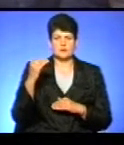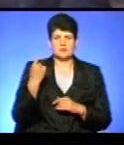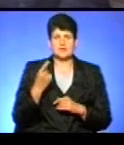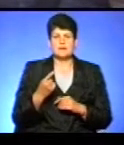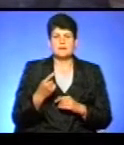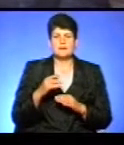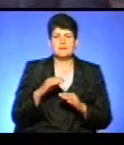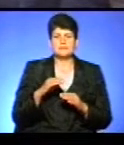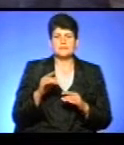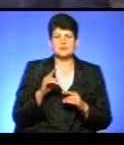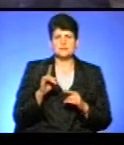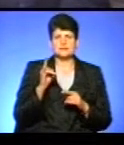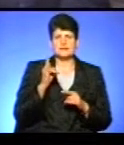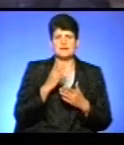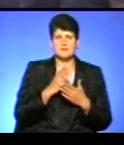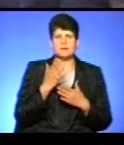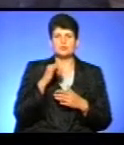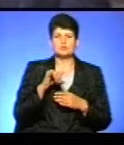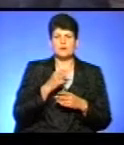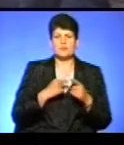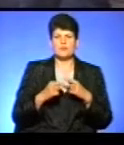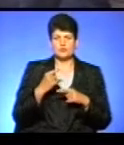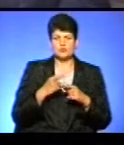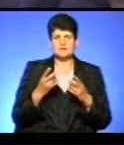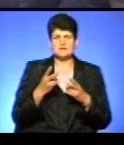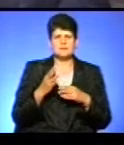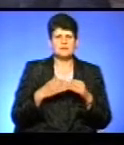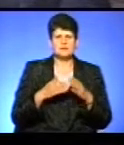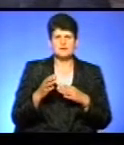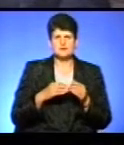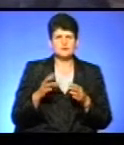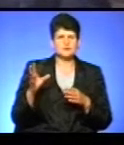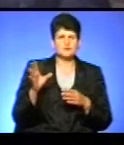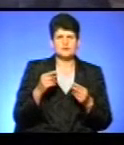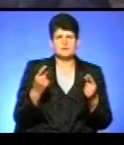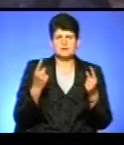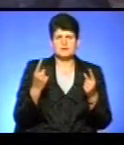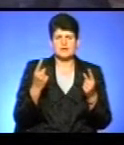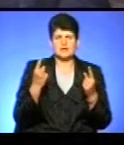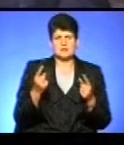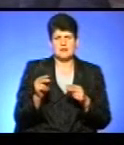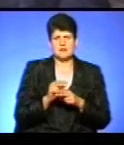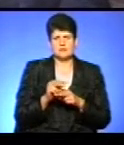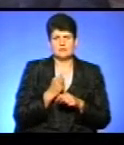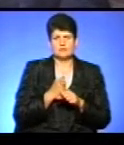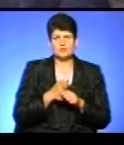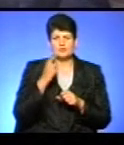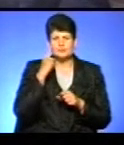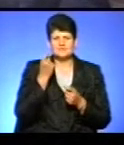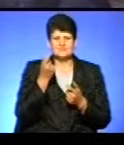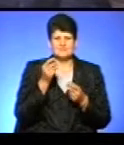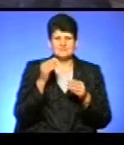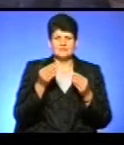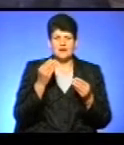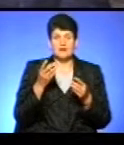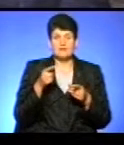Шти цього взриву, щоб дитина мала куди повернутися, там повністю практично капітальний ремонт в цій квартирі робиться. Думали косметичний ремонт, а